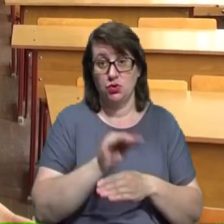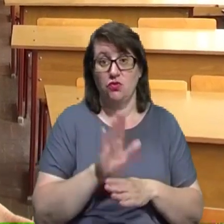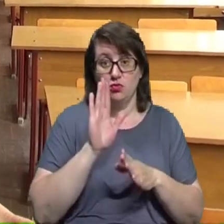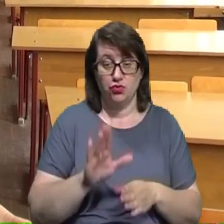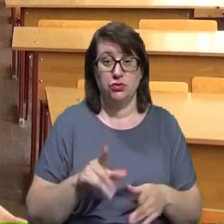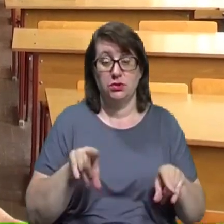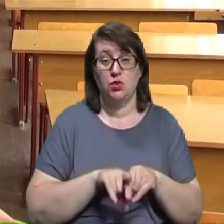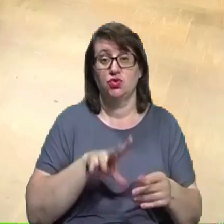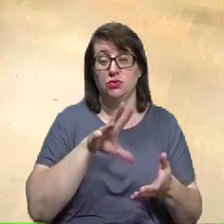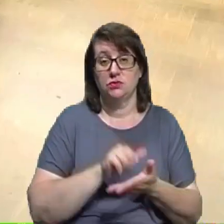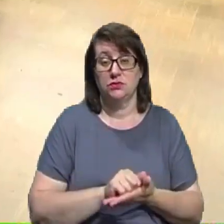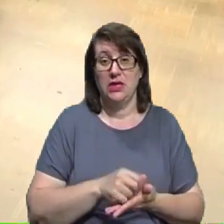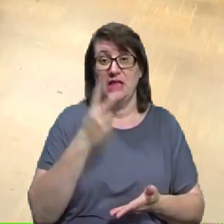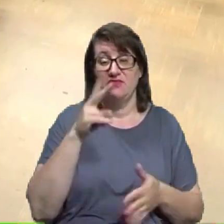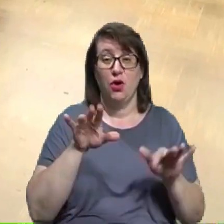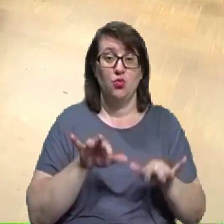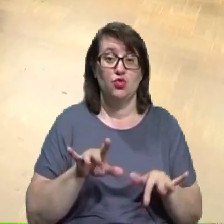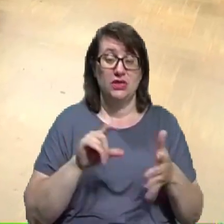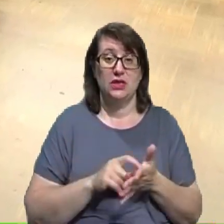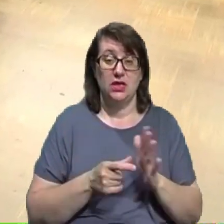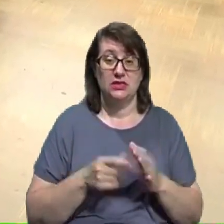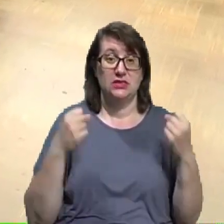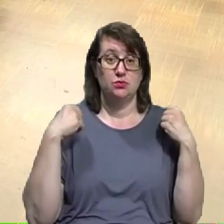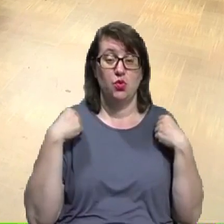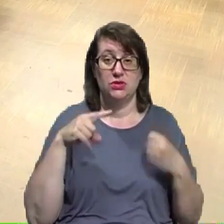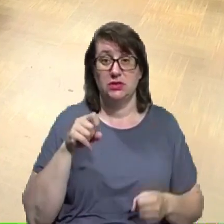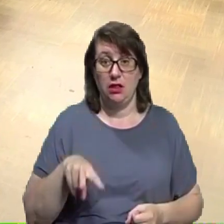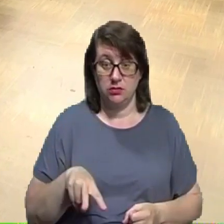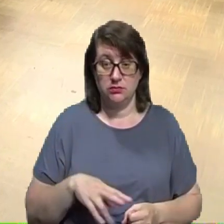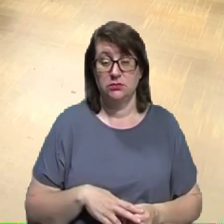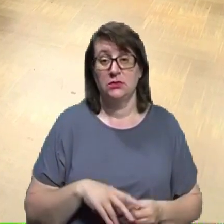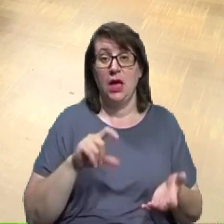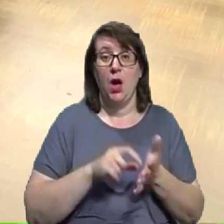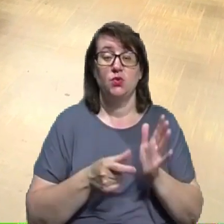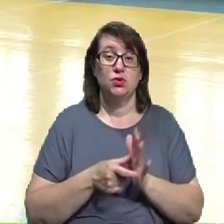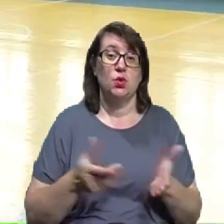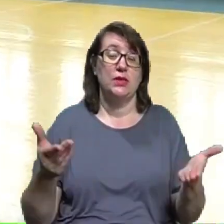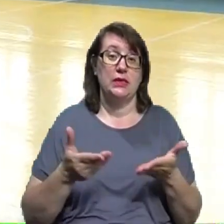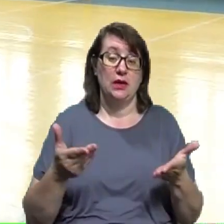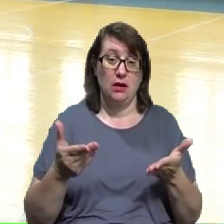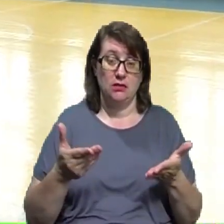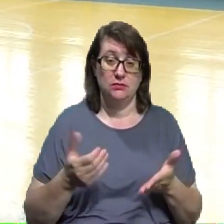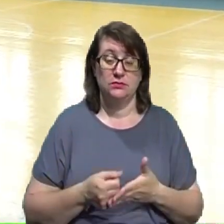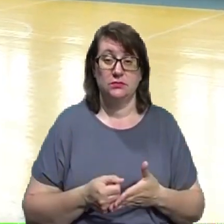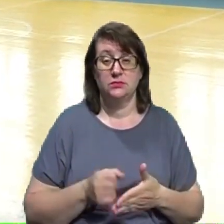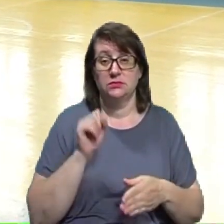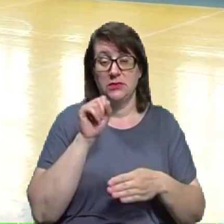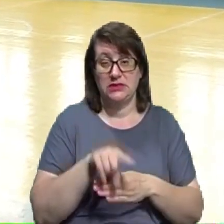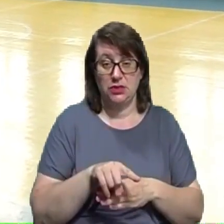2 комп'ютерних класи, спортзала, аудиторія, яка предназначена для